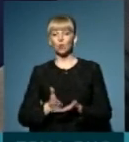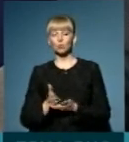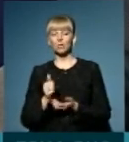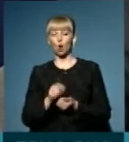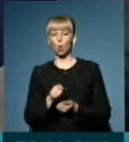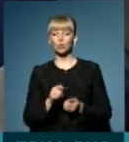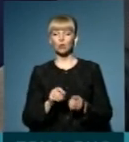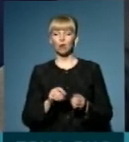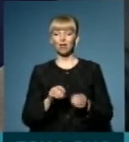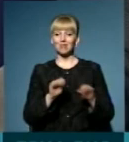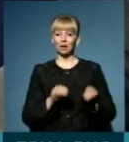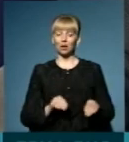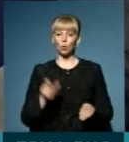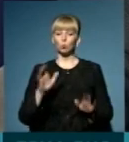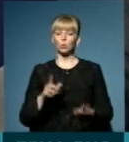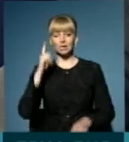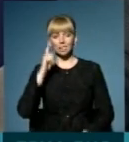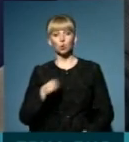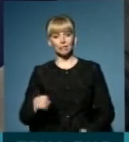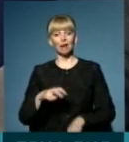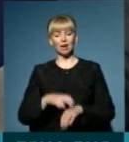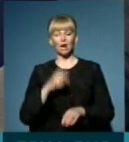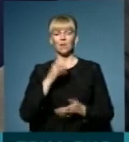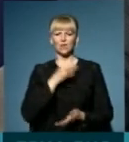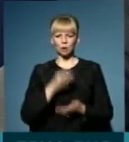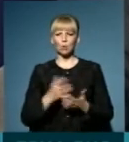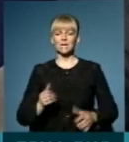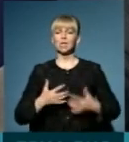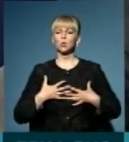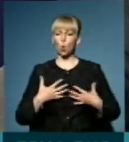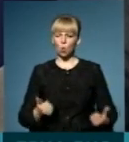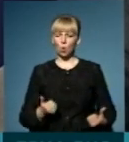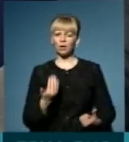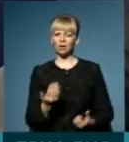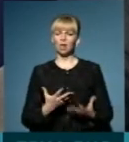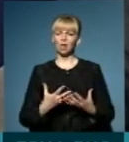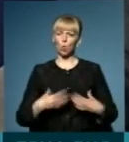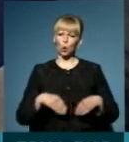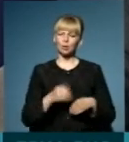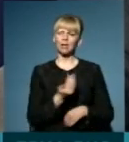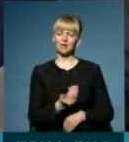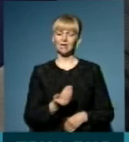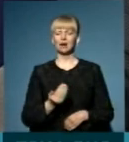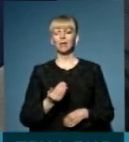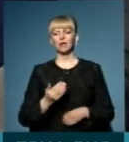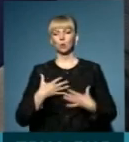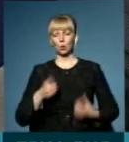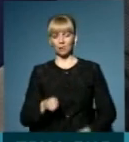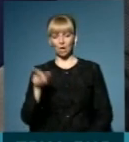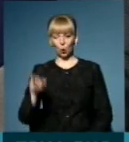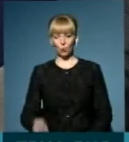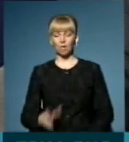декларацію. Але в той же час людина буде знати, що цей лікар відповідає за здоров'я її родини, за її здоров'я цієї людини. І